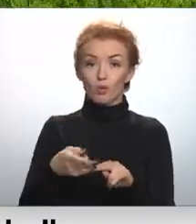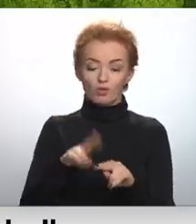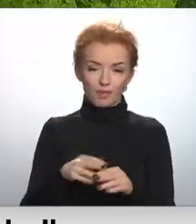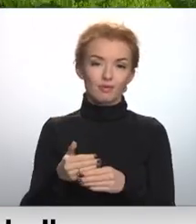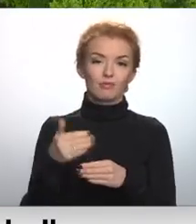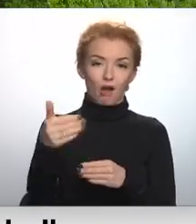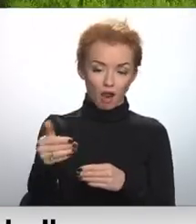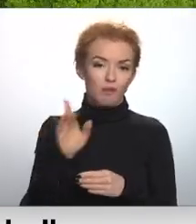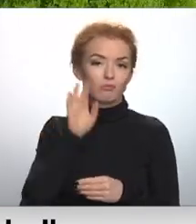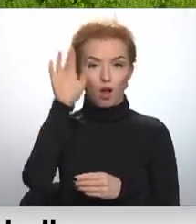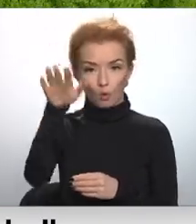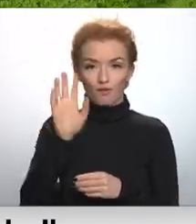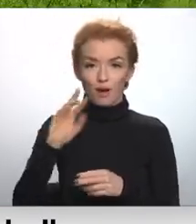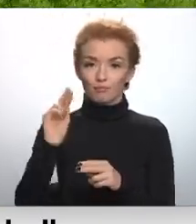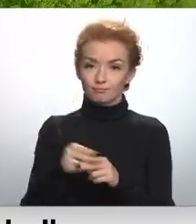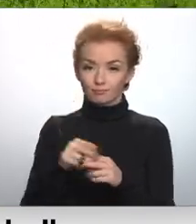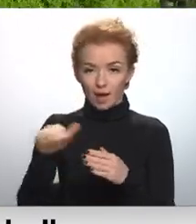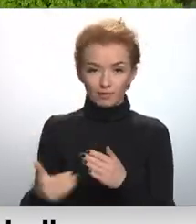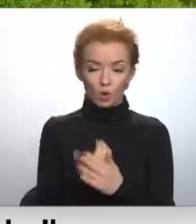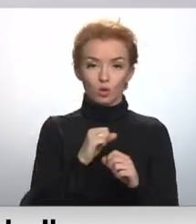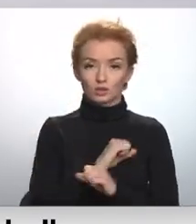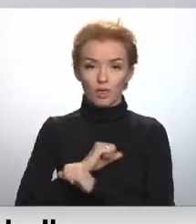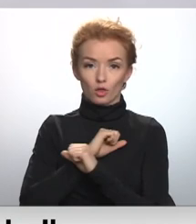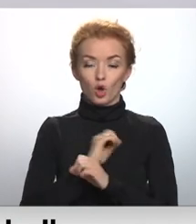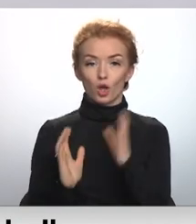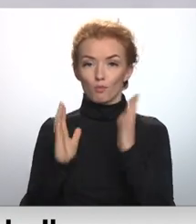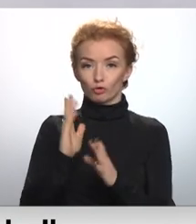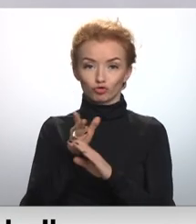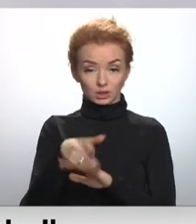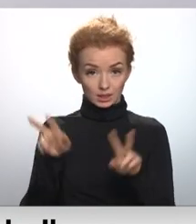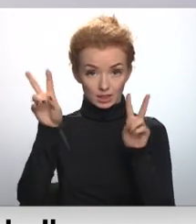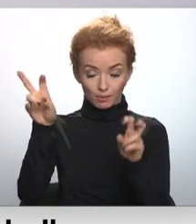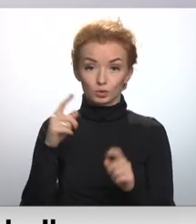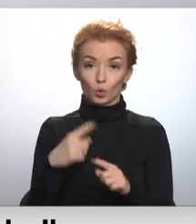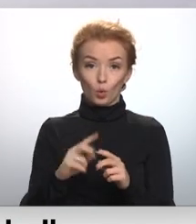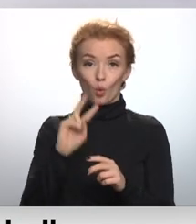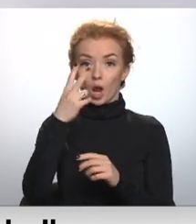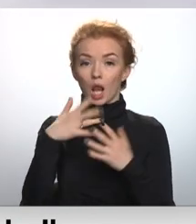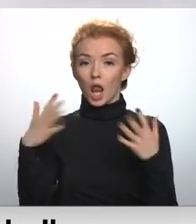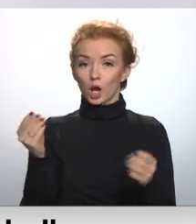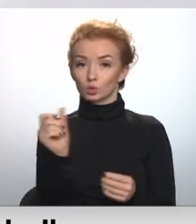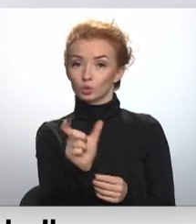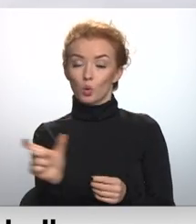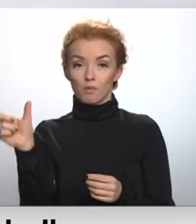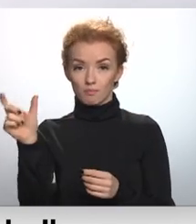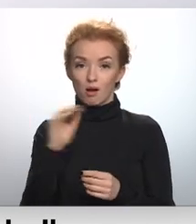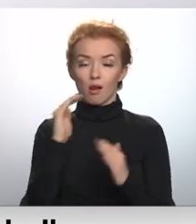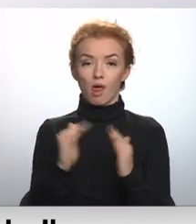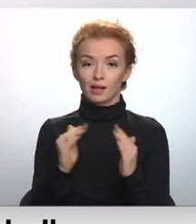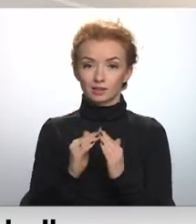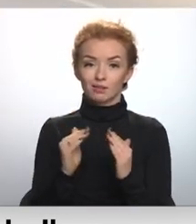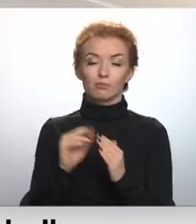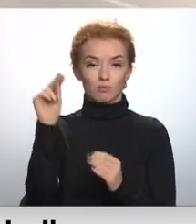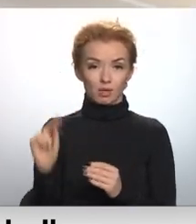tālākā nākotnē sāktu renovēt sanatoriju mešciems. Otrā lielākā summa Latgalē varētu nonākt Rēzaknes Jēzus sirds